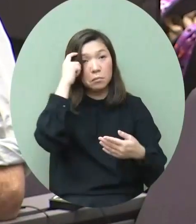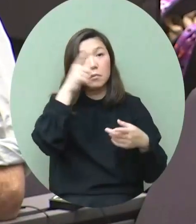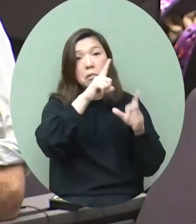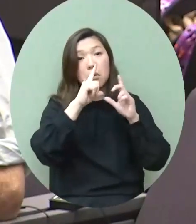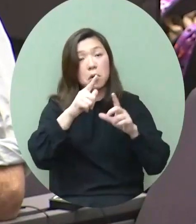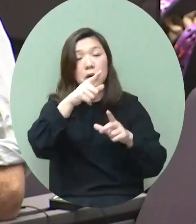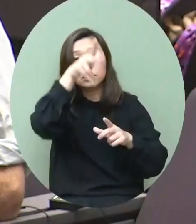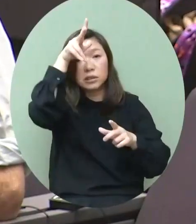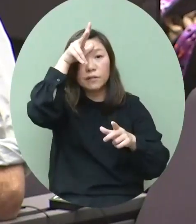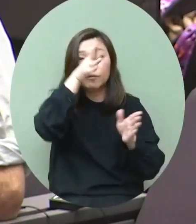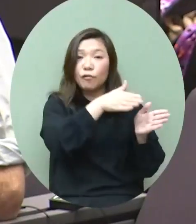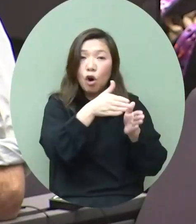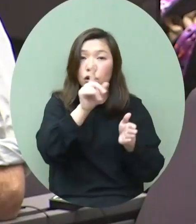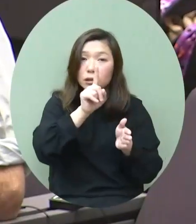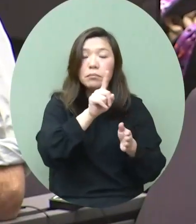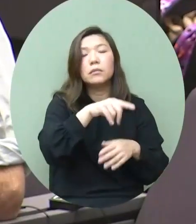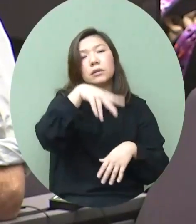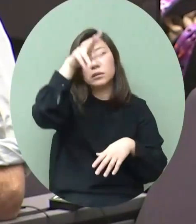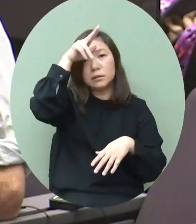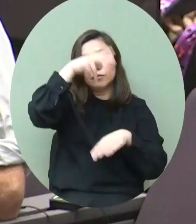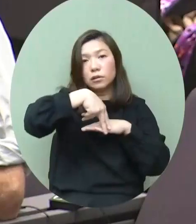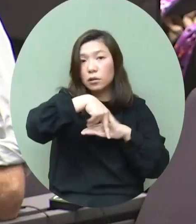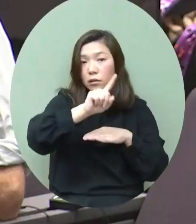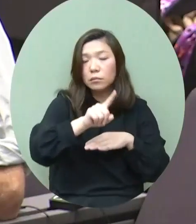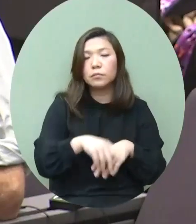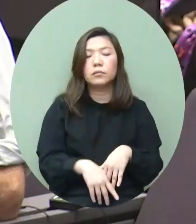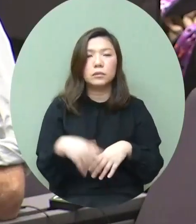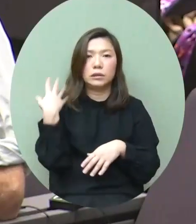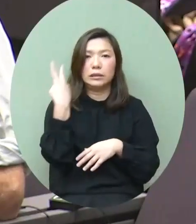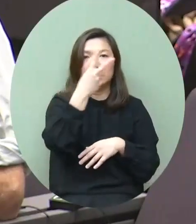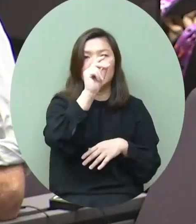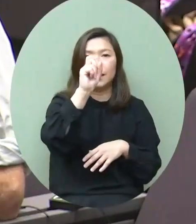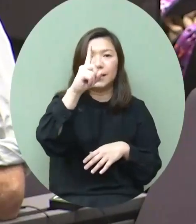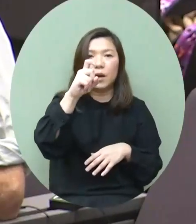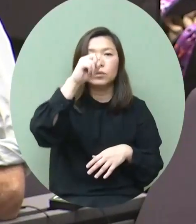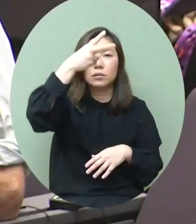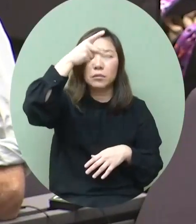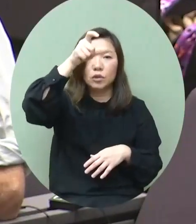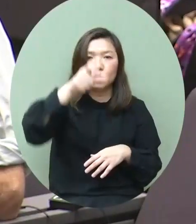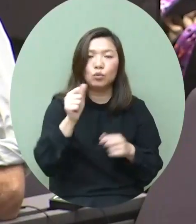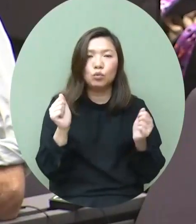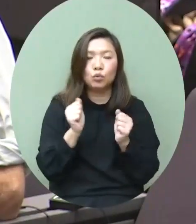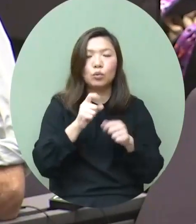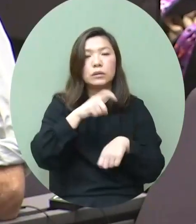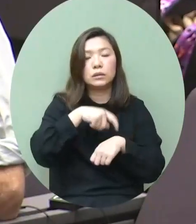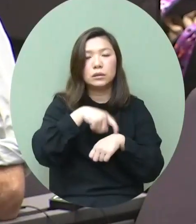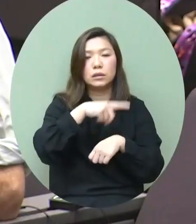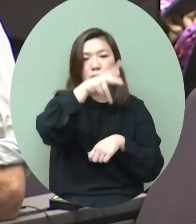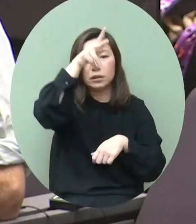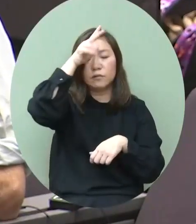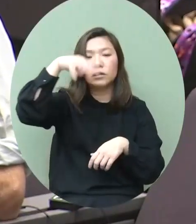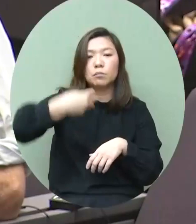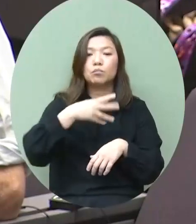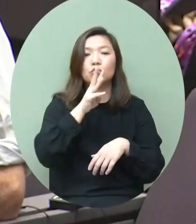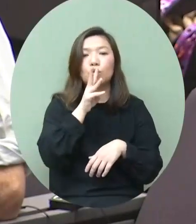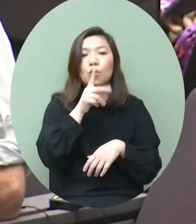向呢另外想問回就是19年冬至的時候康民署和警方的行動呢在深水埗通